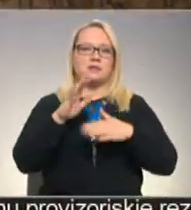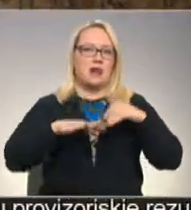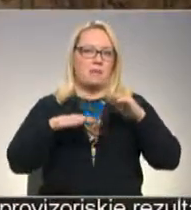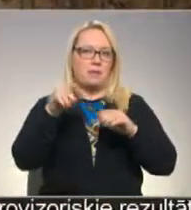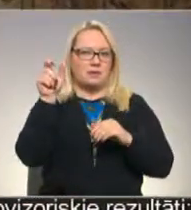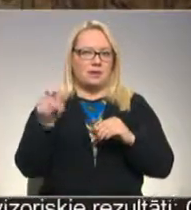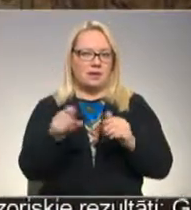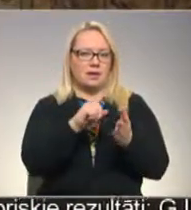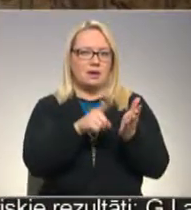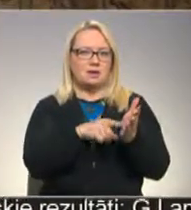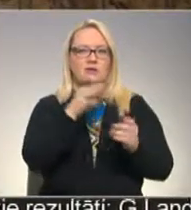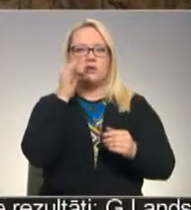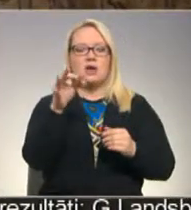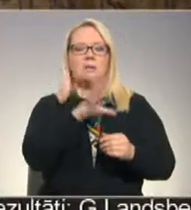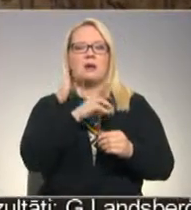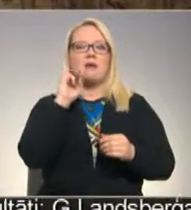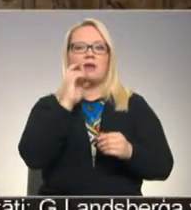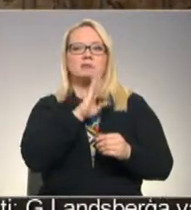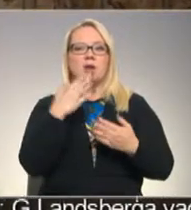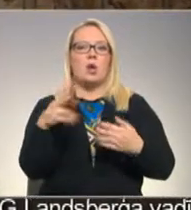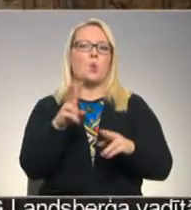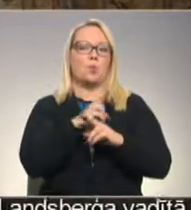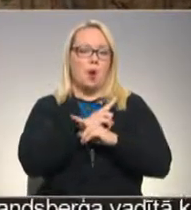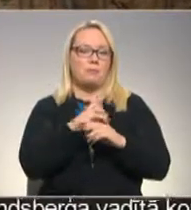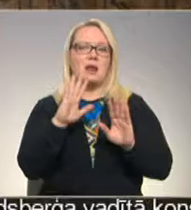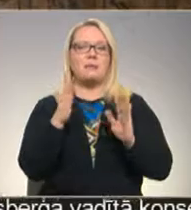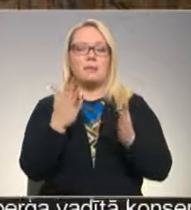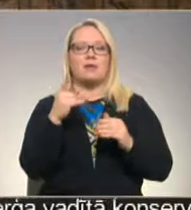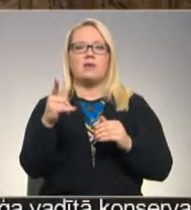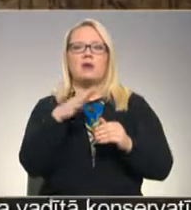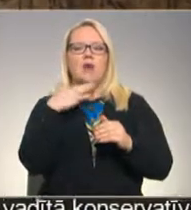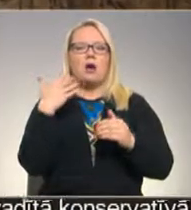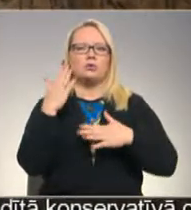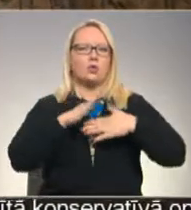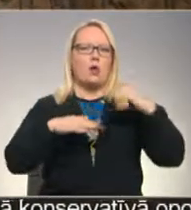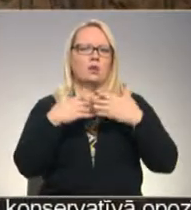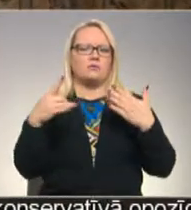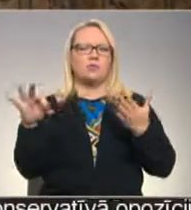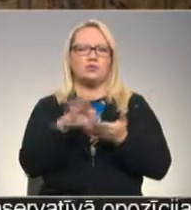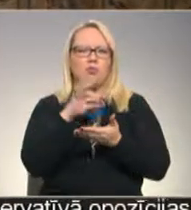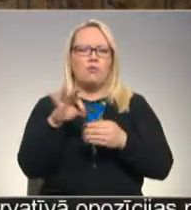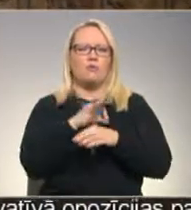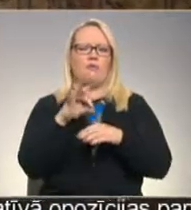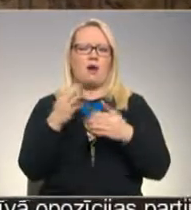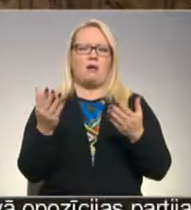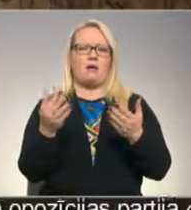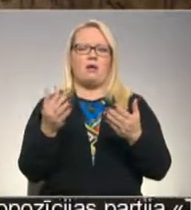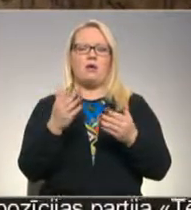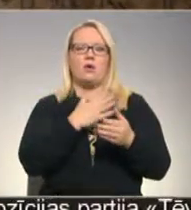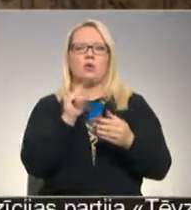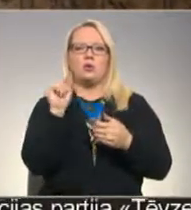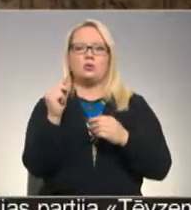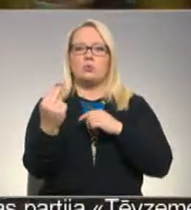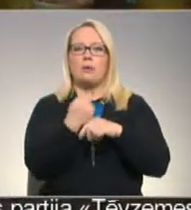Man bija vecma, viņai tagad jau nomira, bet viņai ļoti daudz taisie rokdarbus, viņai aizšķuvā un viņai brusku man